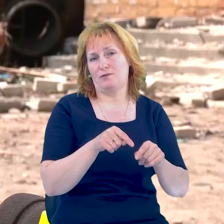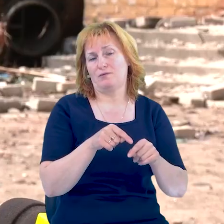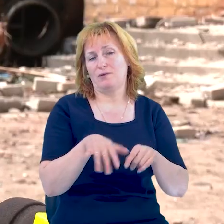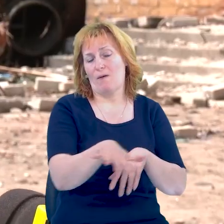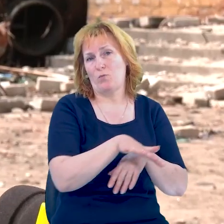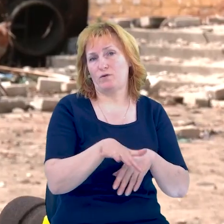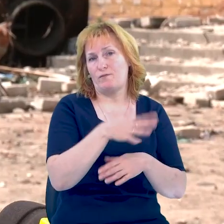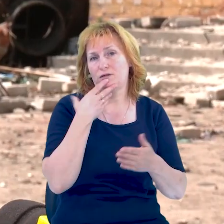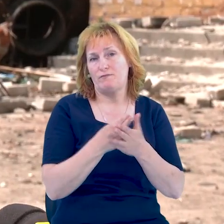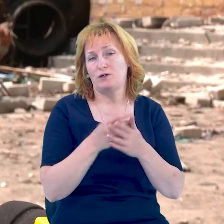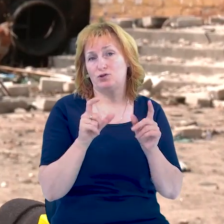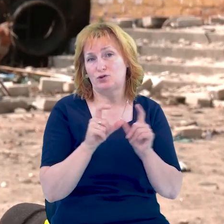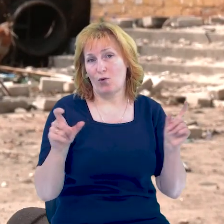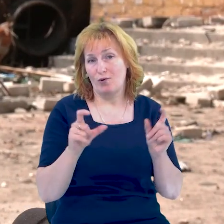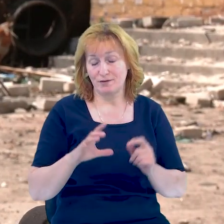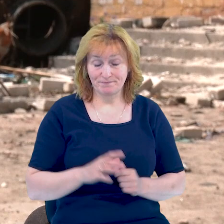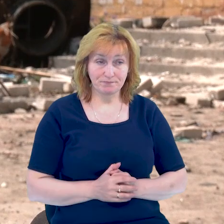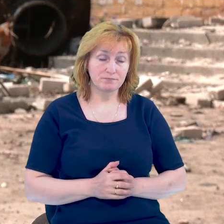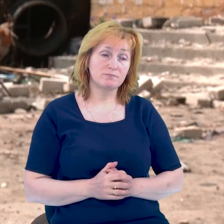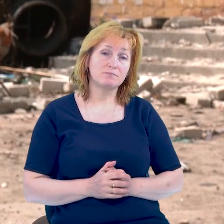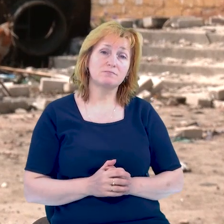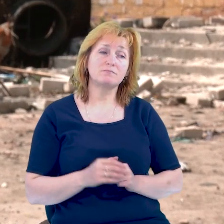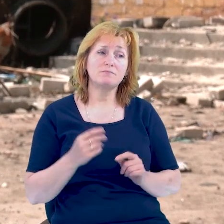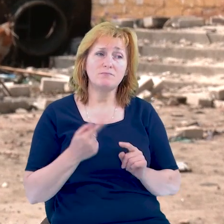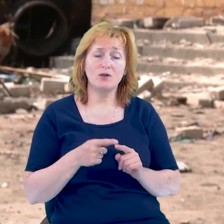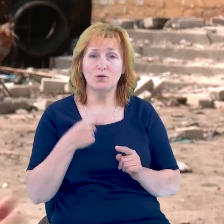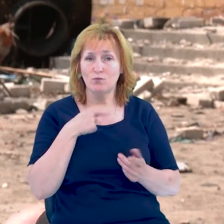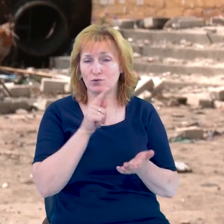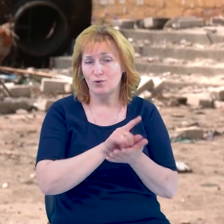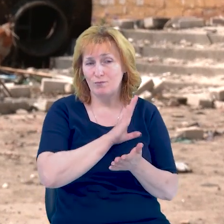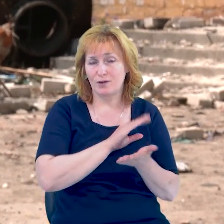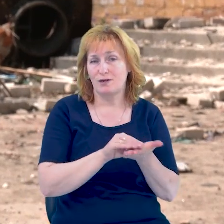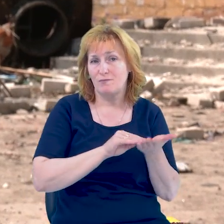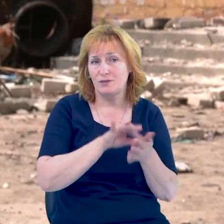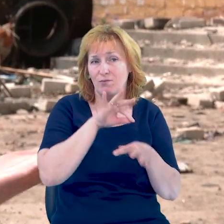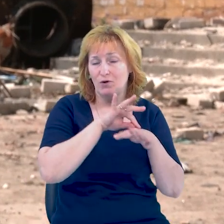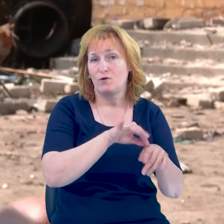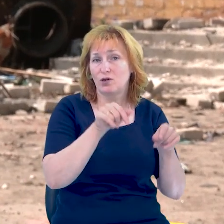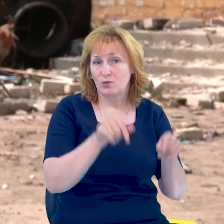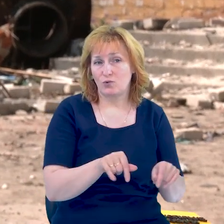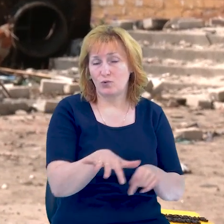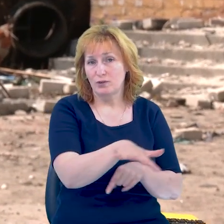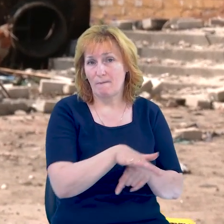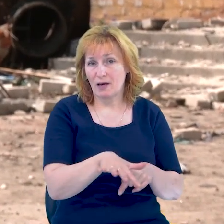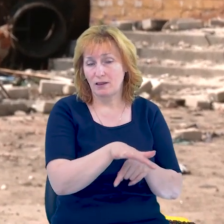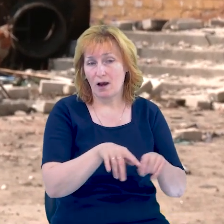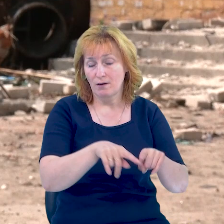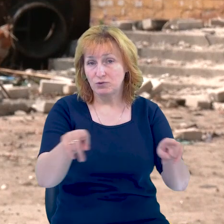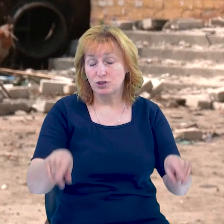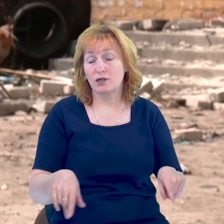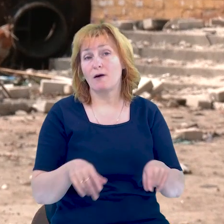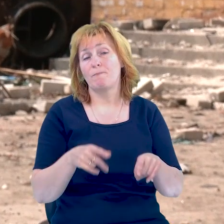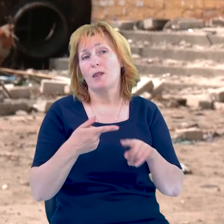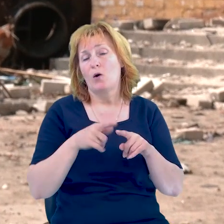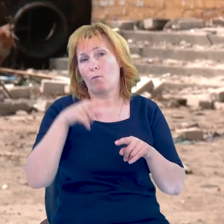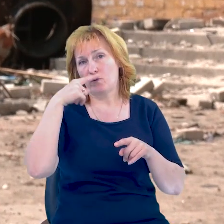школи. Ми мали випускатися з цієї школи у цих датах, проводити репетиції тут, саме на цьому подвір'ї, на цьому майданчику. Але,